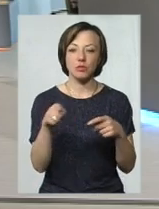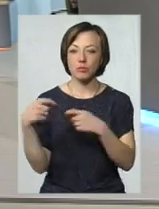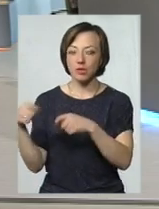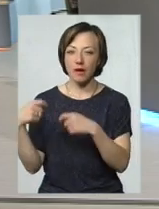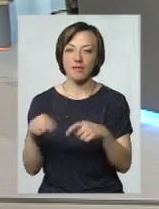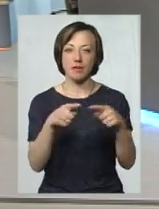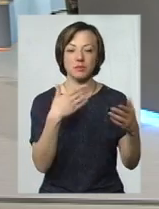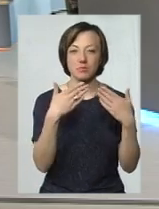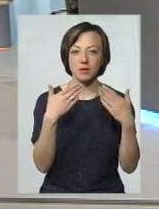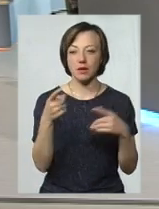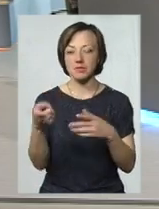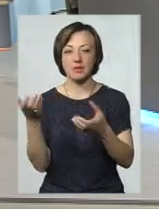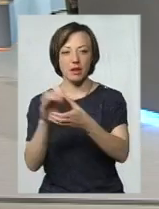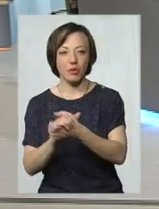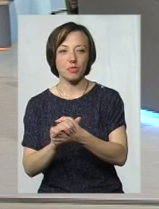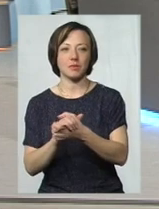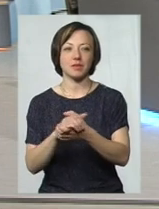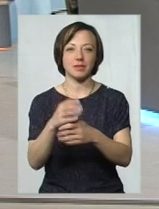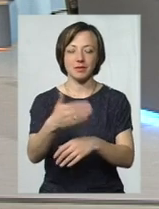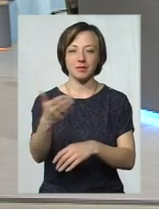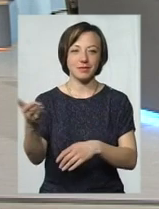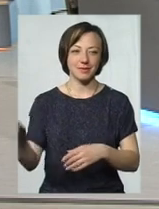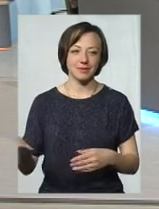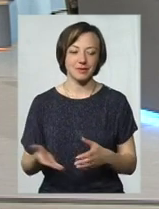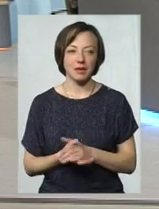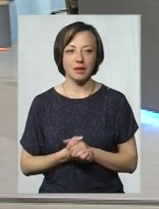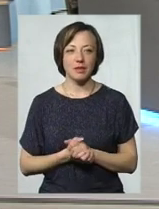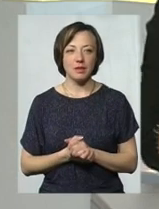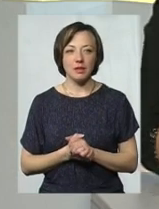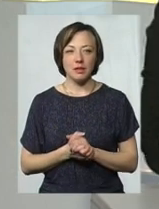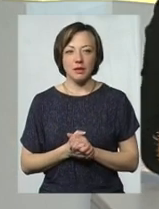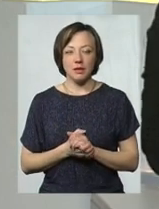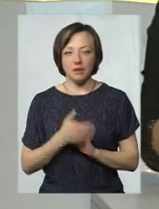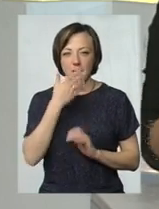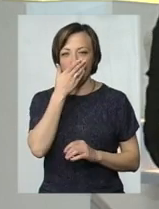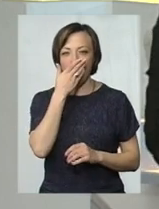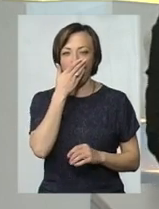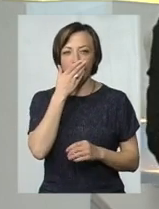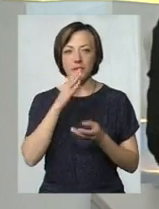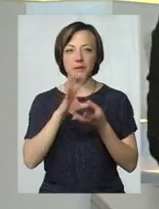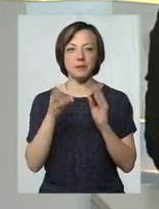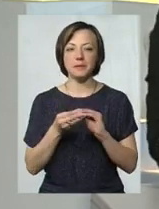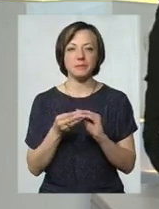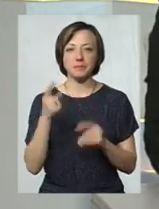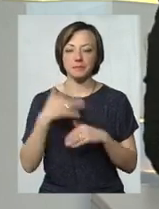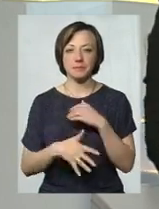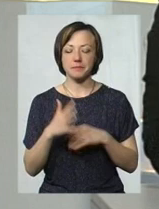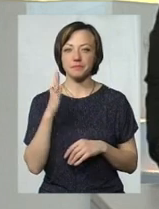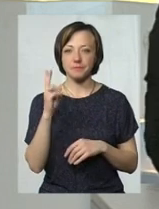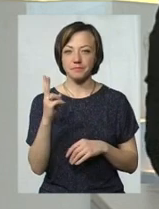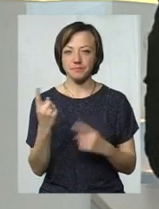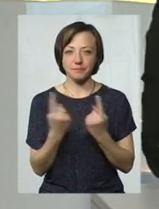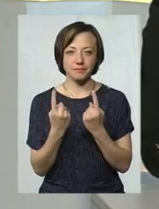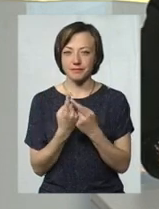тут, знайомтесь тут, домовляйтесь про зустрічі тут. Тобто, взагалі, я не розумію, ВКонтакті і Однокласники,